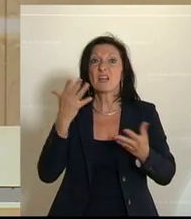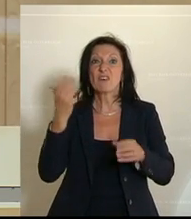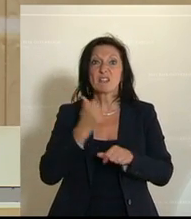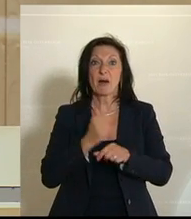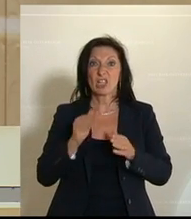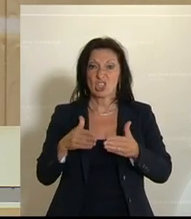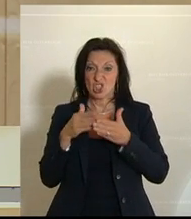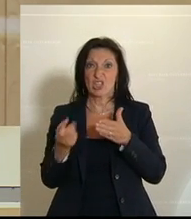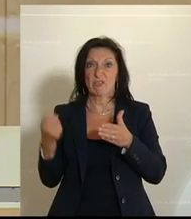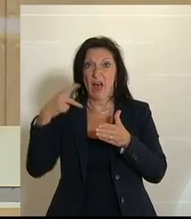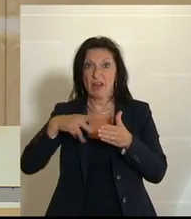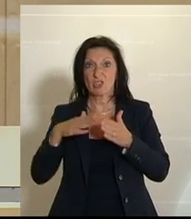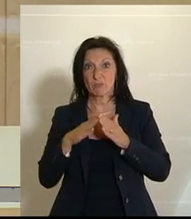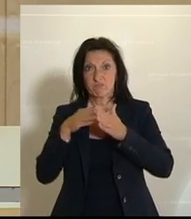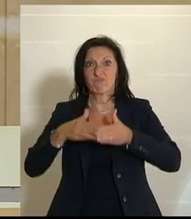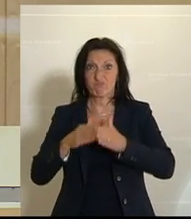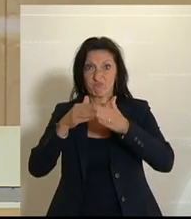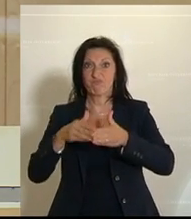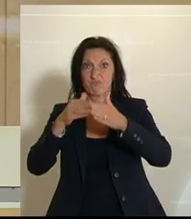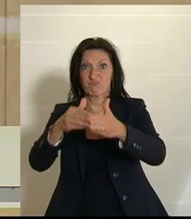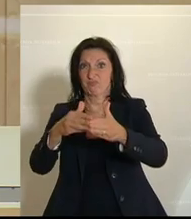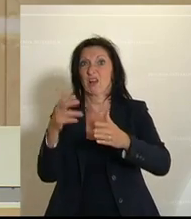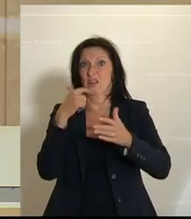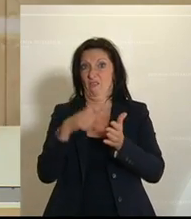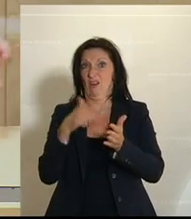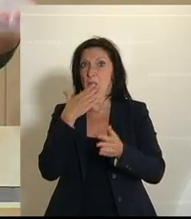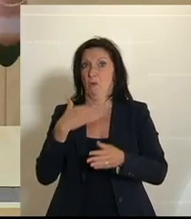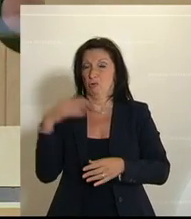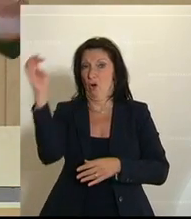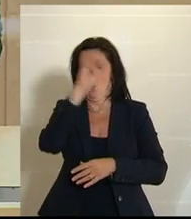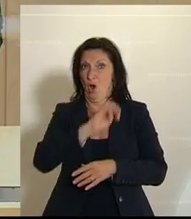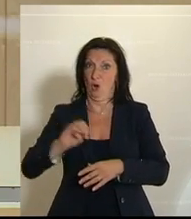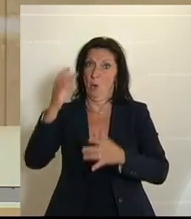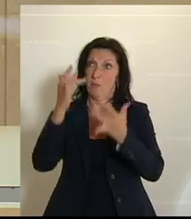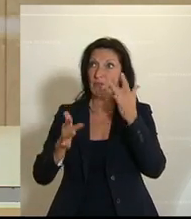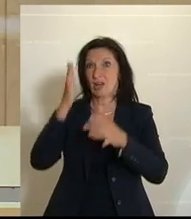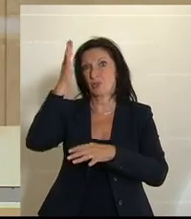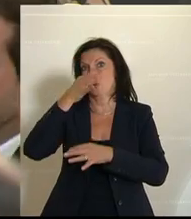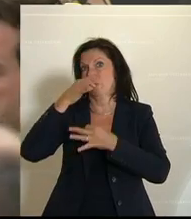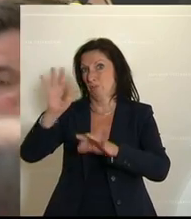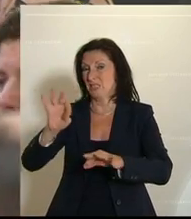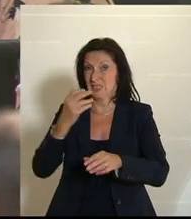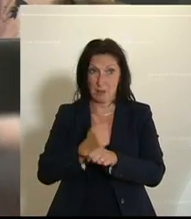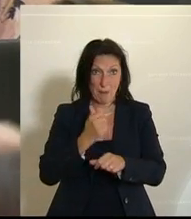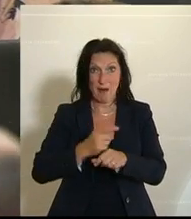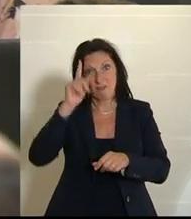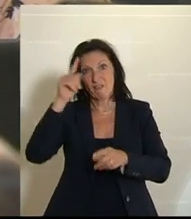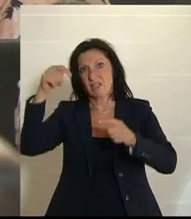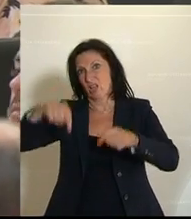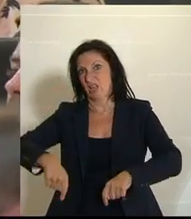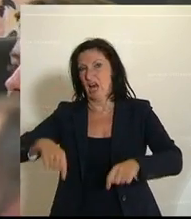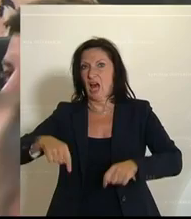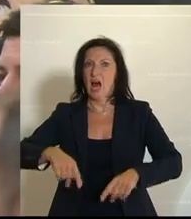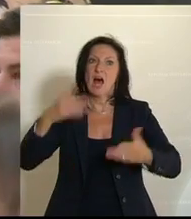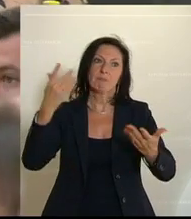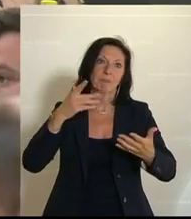versuchen in Europa eine neue Perspektive zu finden. Und das tun sie, weil sie um unsere Modernität wissen. Und die finden sie halt nicht am Hof der